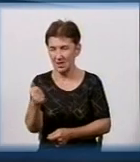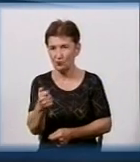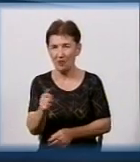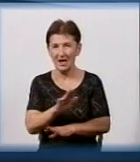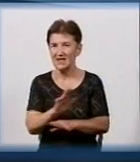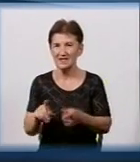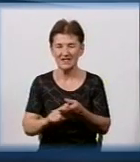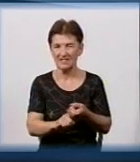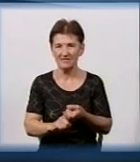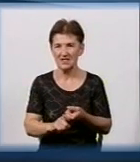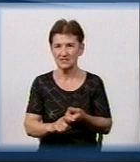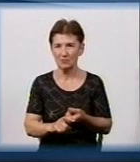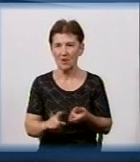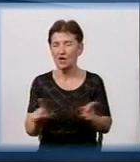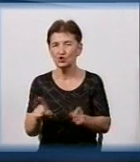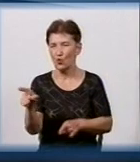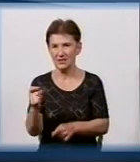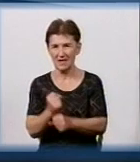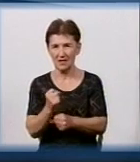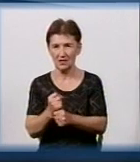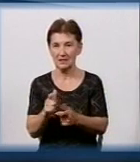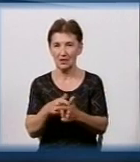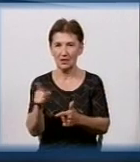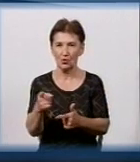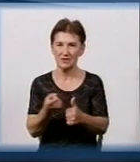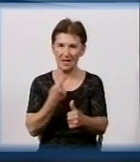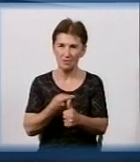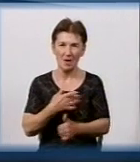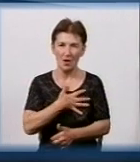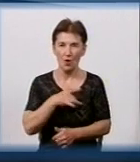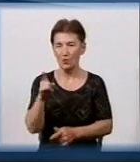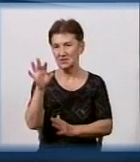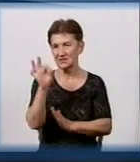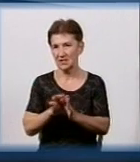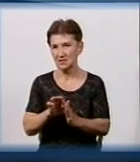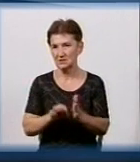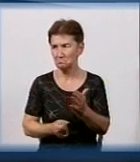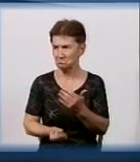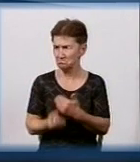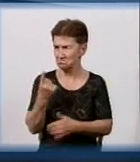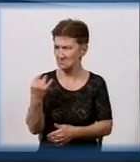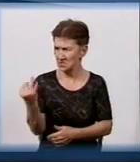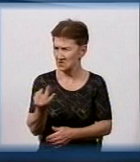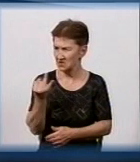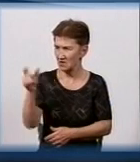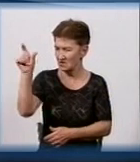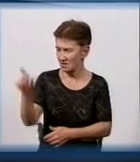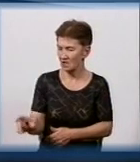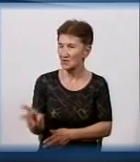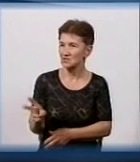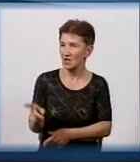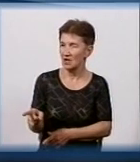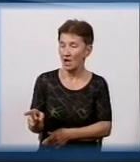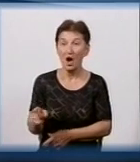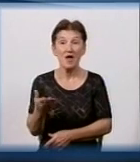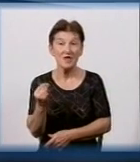наркорекламу він наносить, либо просто імя своєю любимою дівчиною, він вже відповідається дуже інтерес до себе. І ще такий